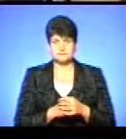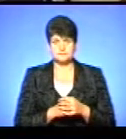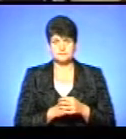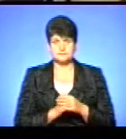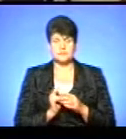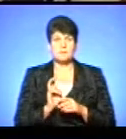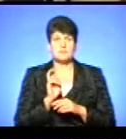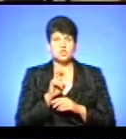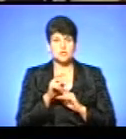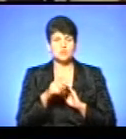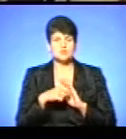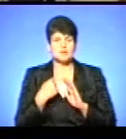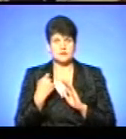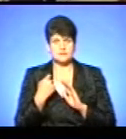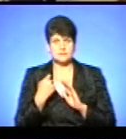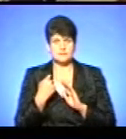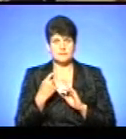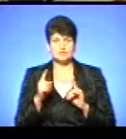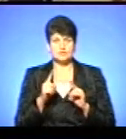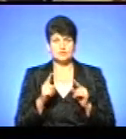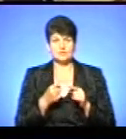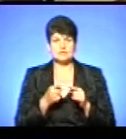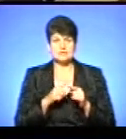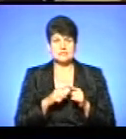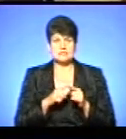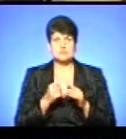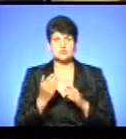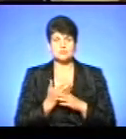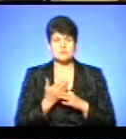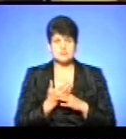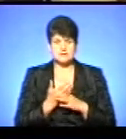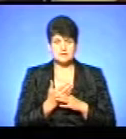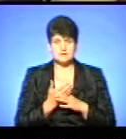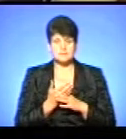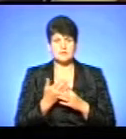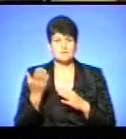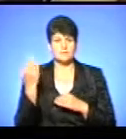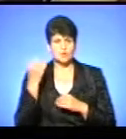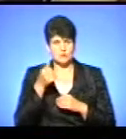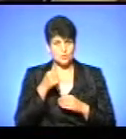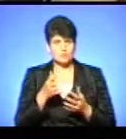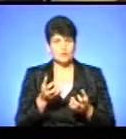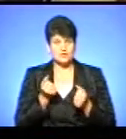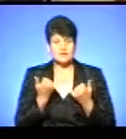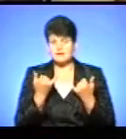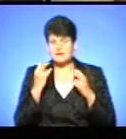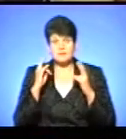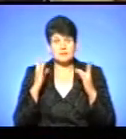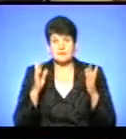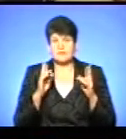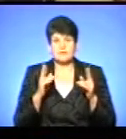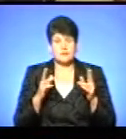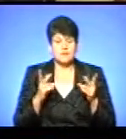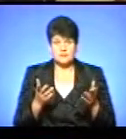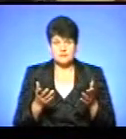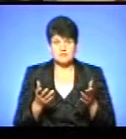Прийшли визнати, що нам на цей субсидію. Ми в прошлый год получали, а зараз не знаємо, як. Може,